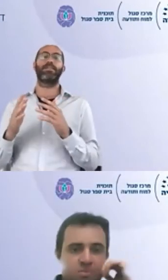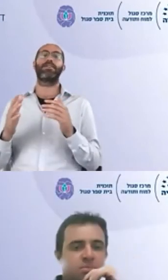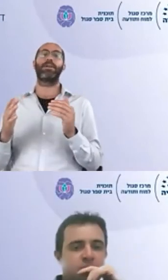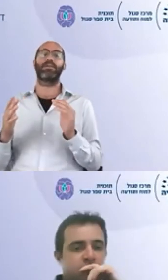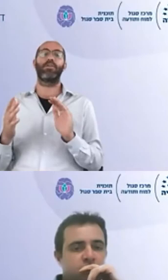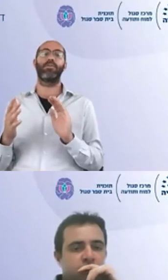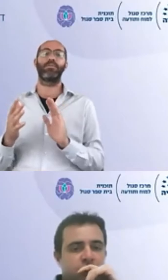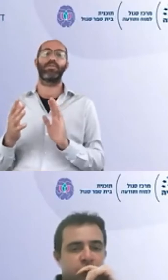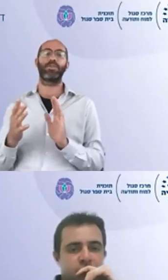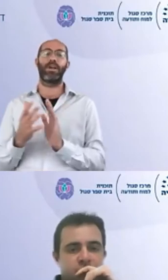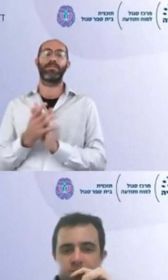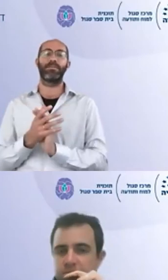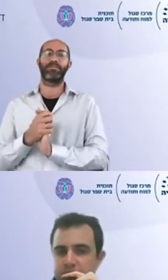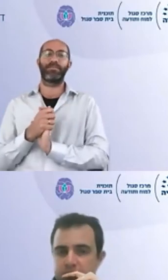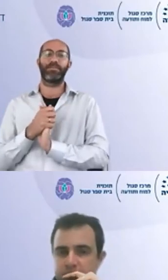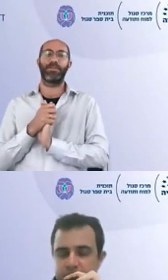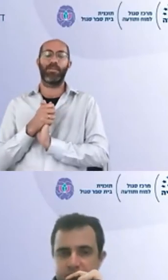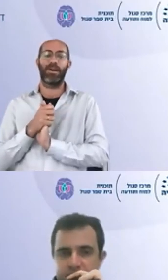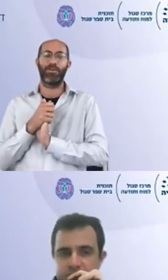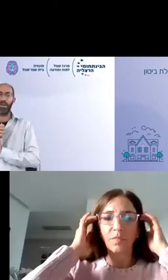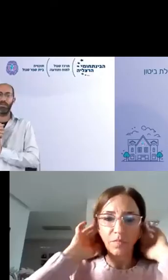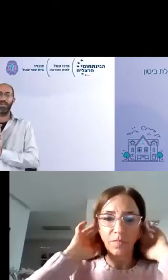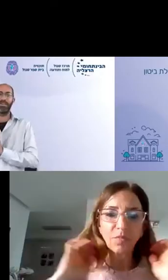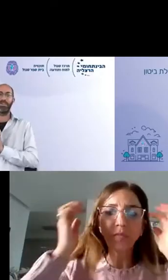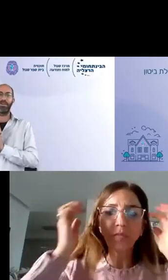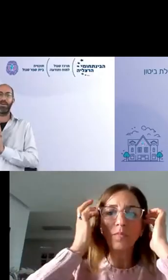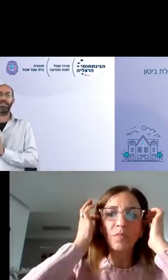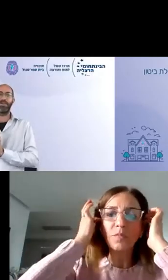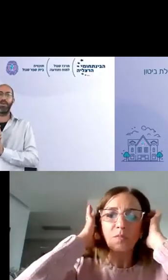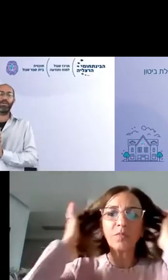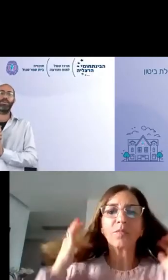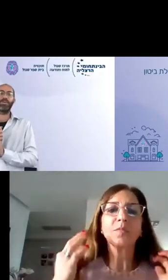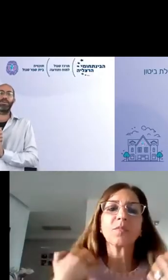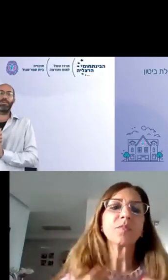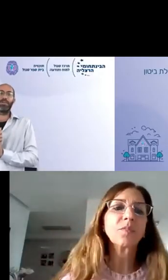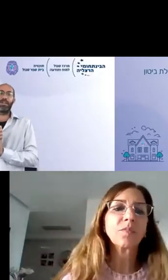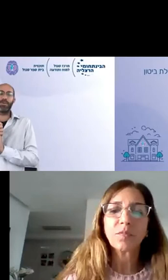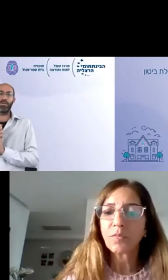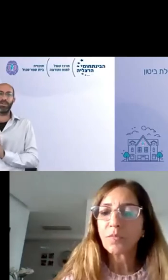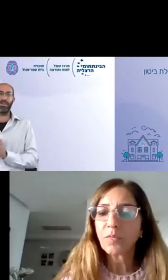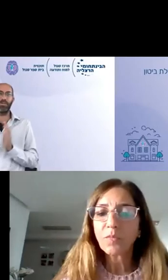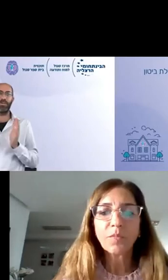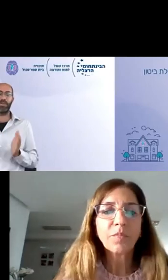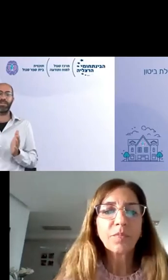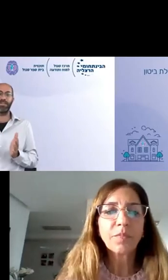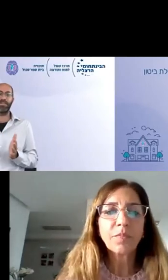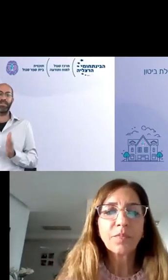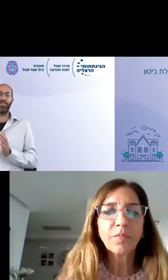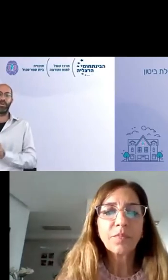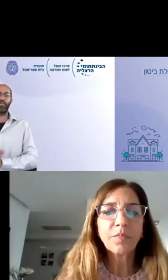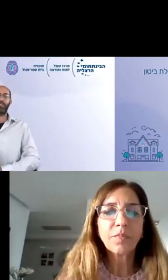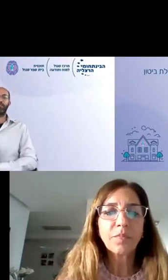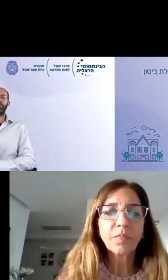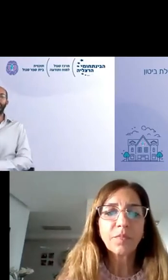דגן שמנהל תיכון המיליון בירושלים תודה רבה לכולכם שבאס אנחנו מאוד מאוד שמחים שאיתנו בתוכבית ואיתנו פה בפאנל